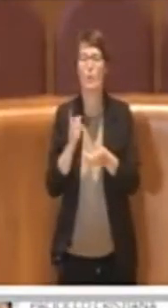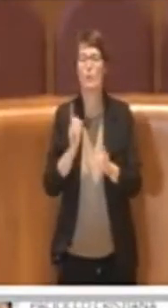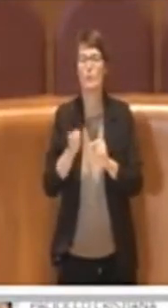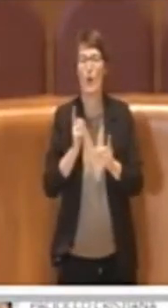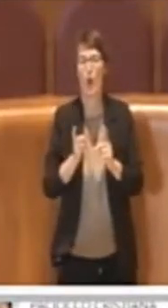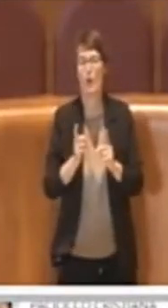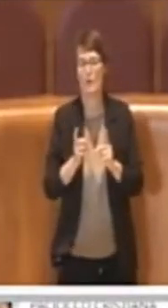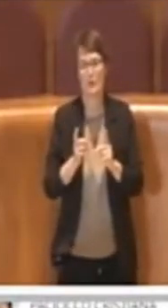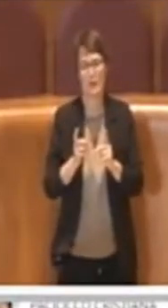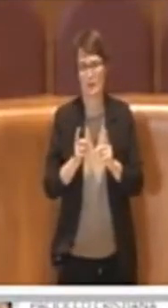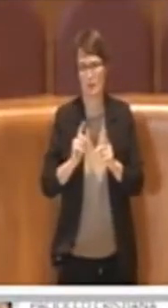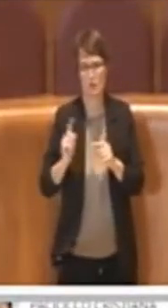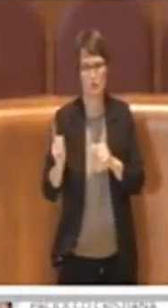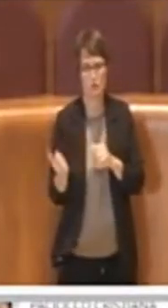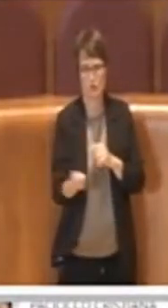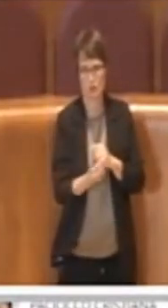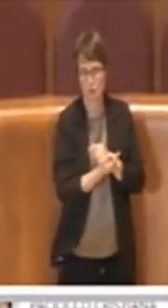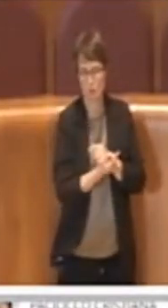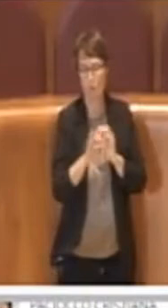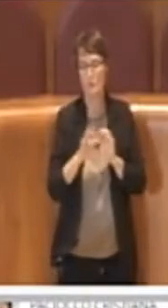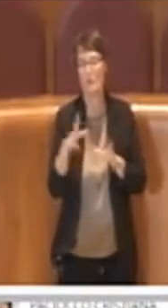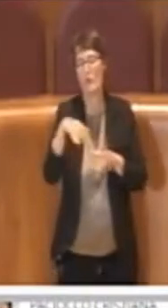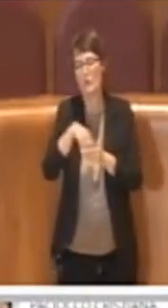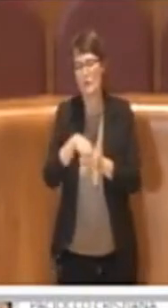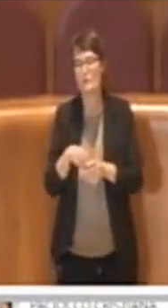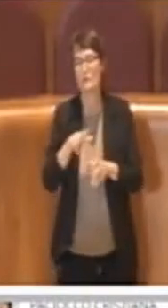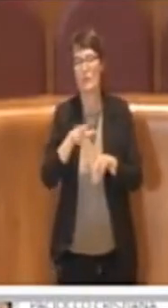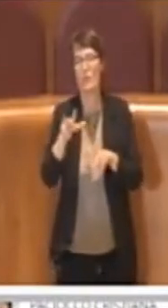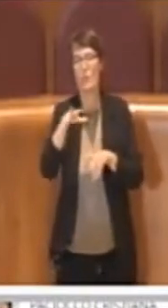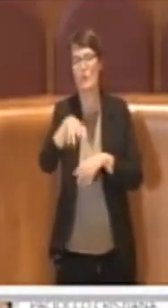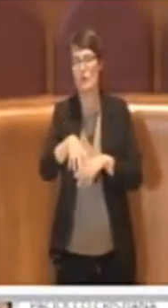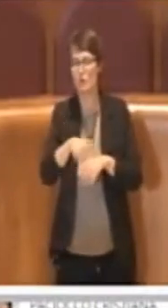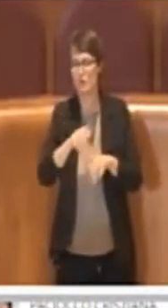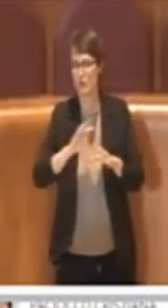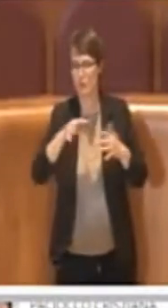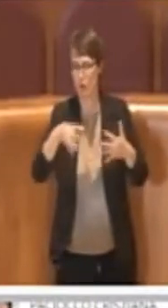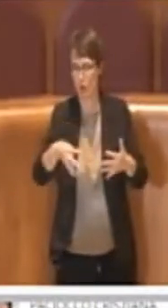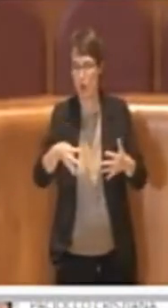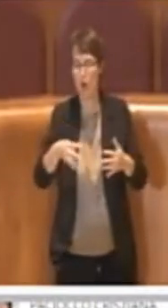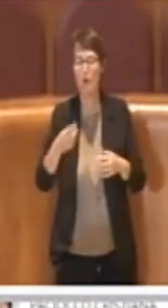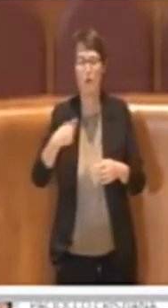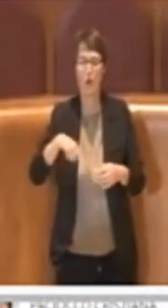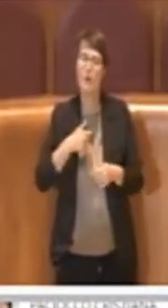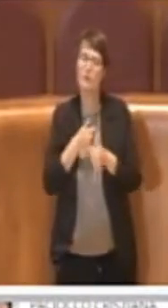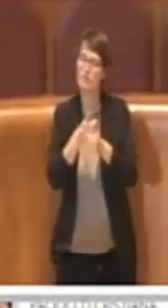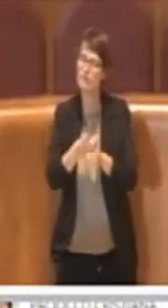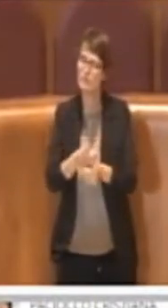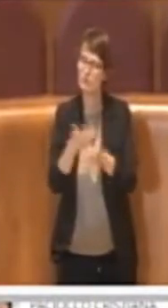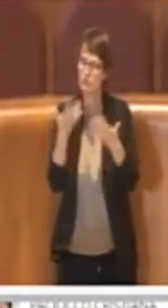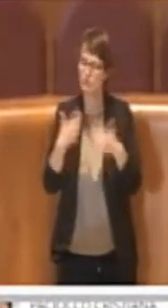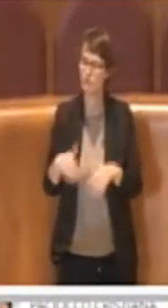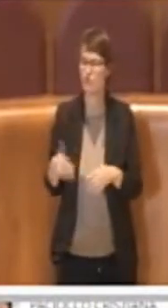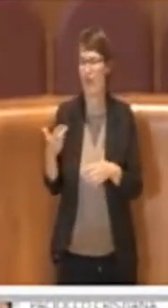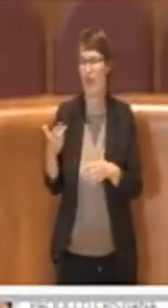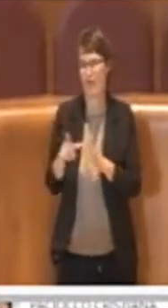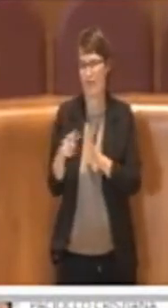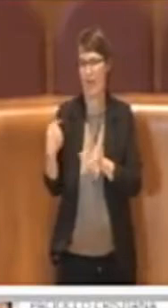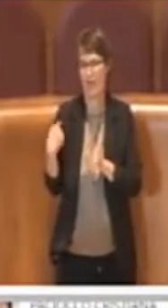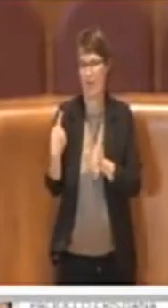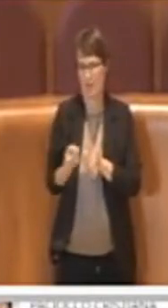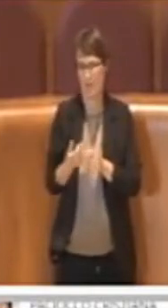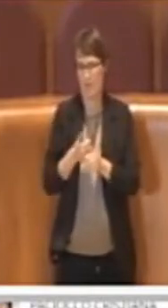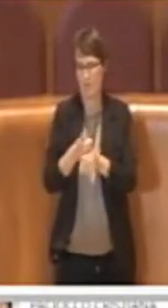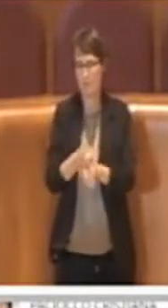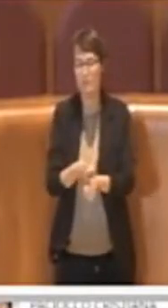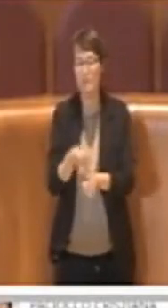Municipio Nono, la seguiamo da tempo, proprio perché vogliamo tutelare